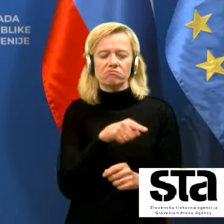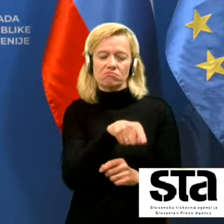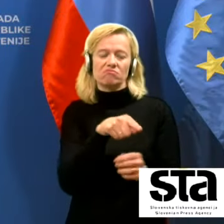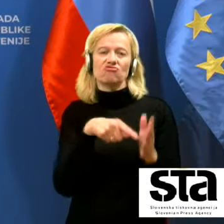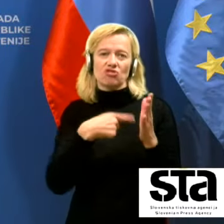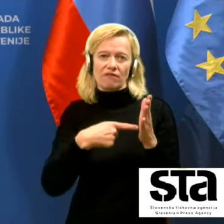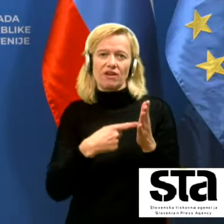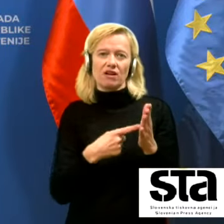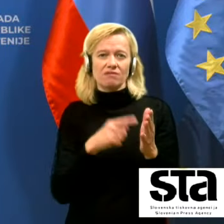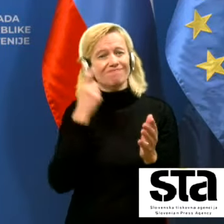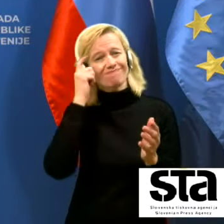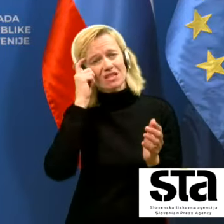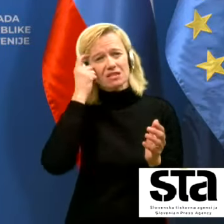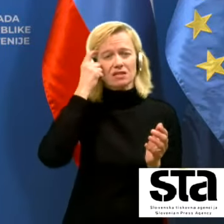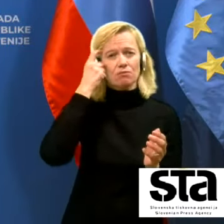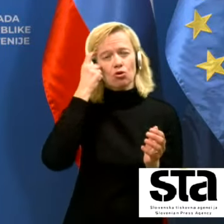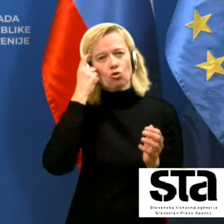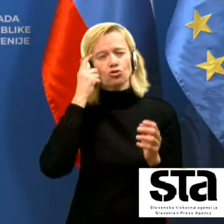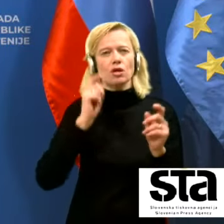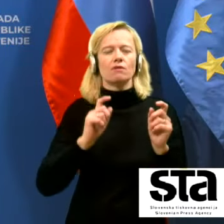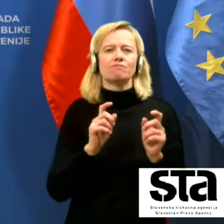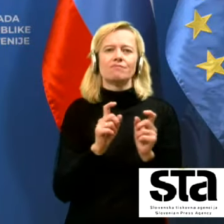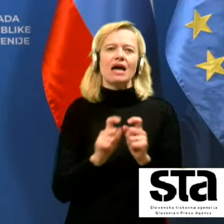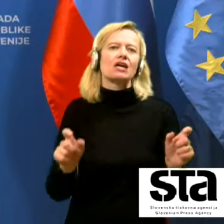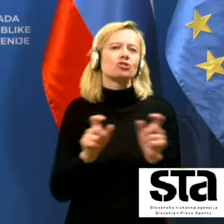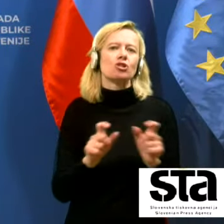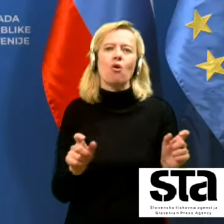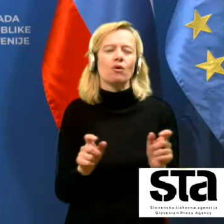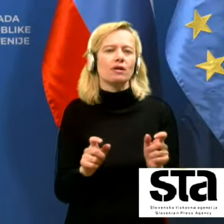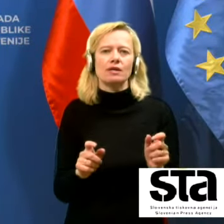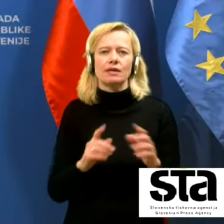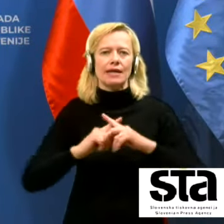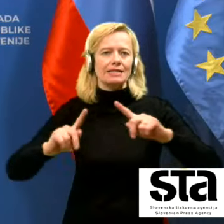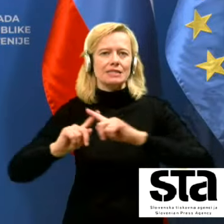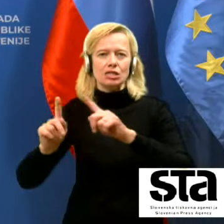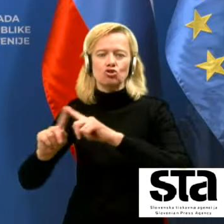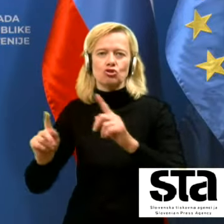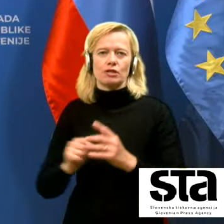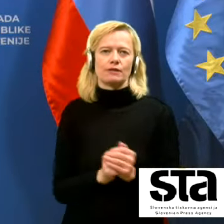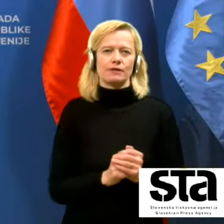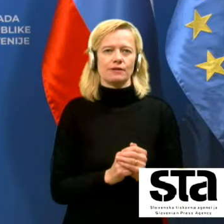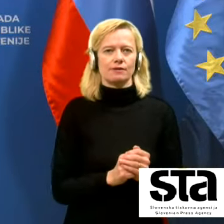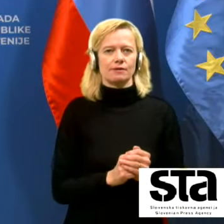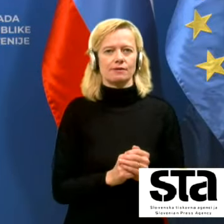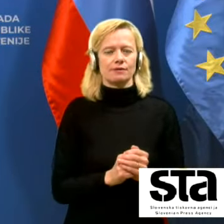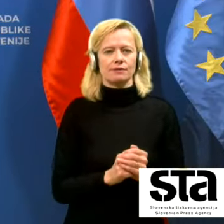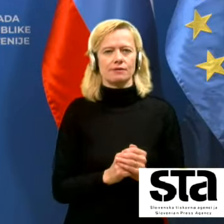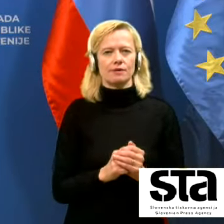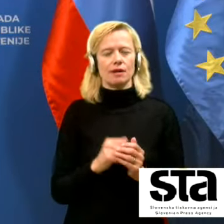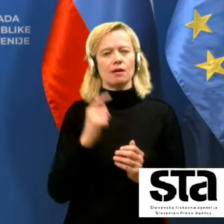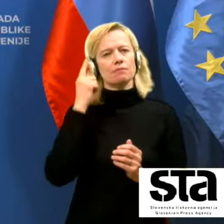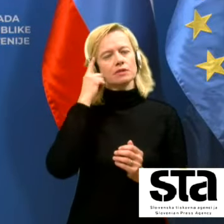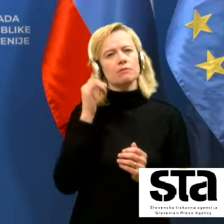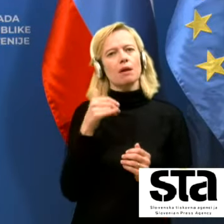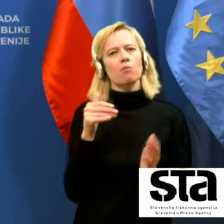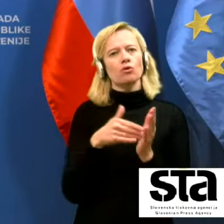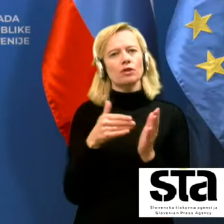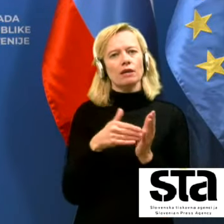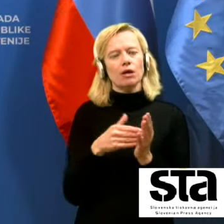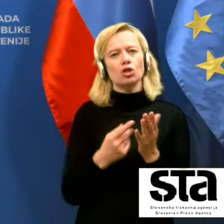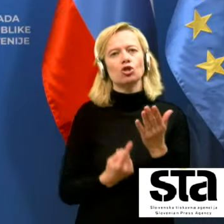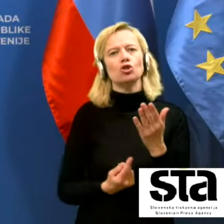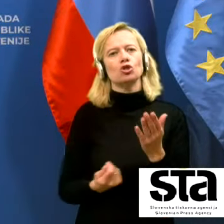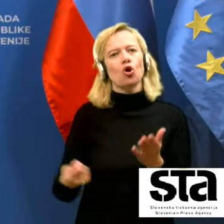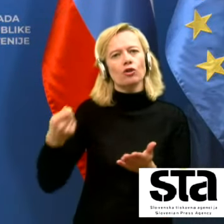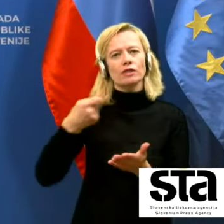zaskrbljujoče, razlogi so zelo različni in iz tega mislim, da je potreben nek dodaten pristop